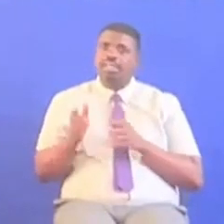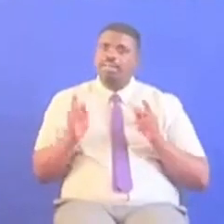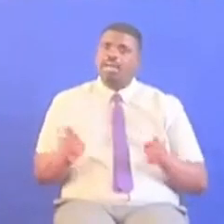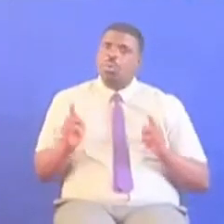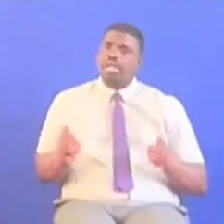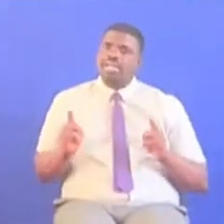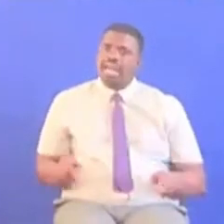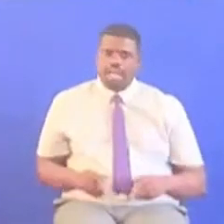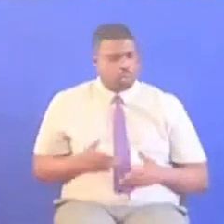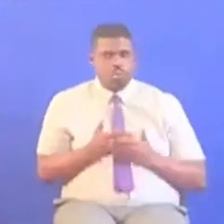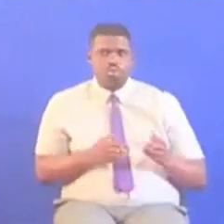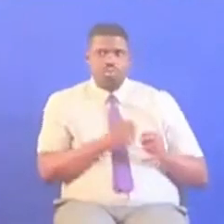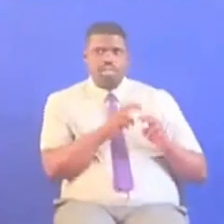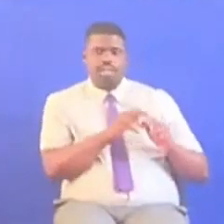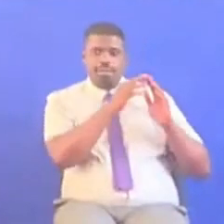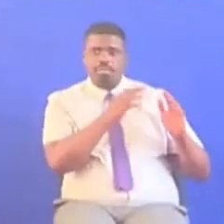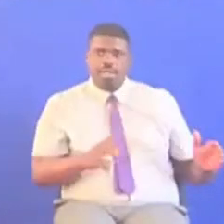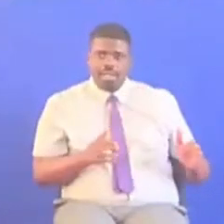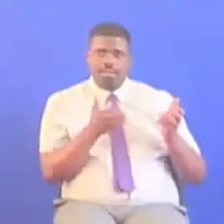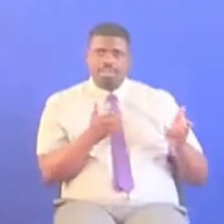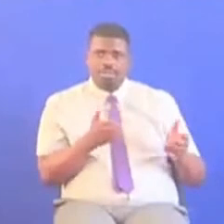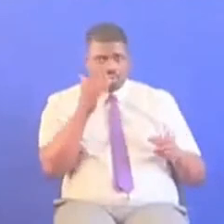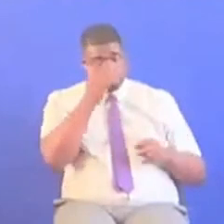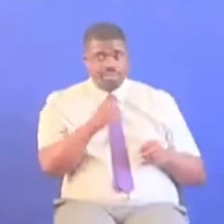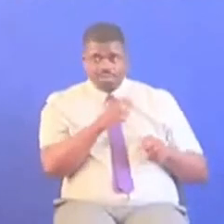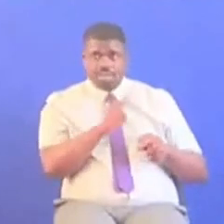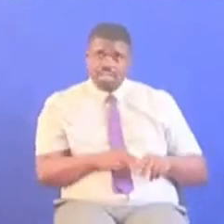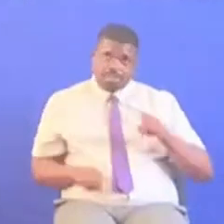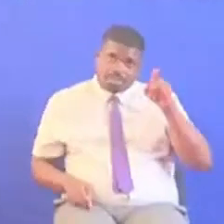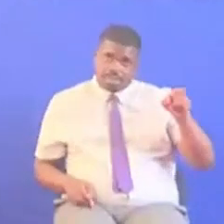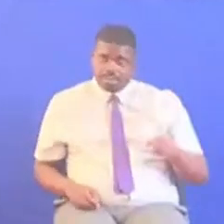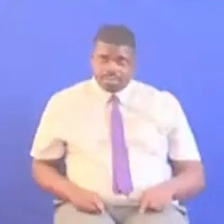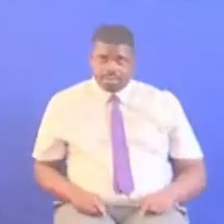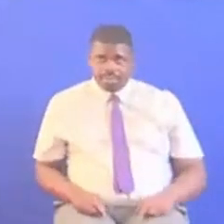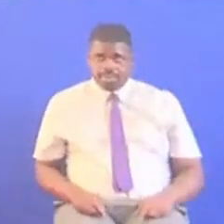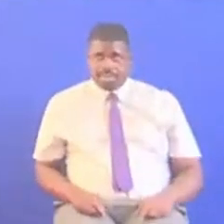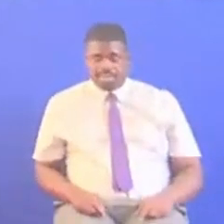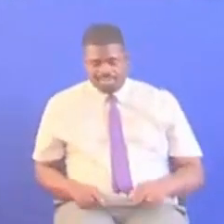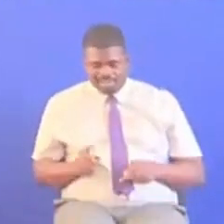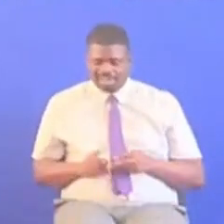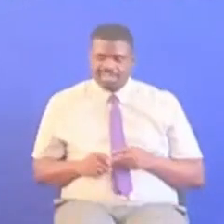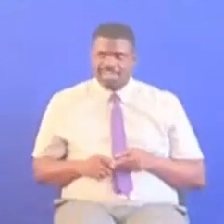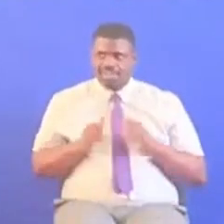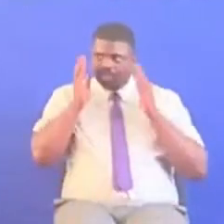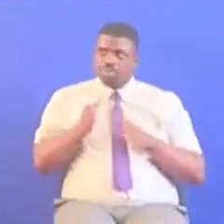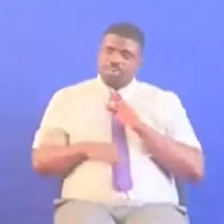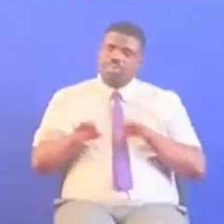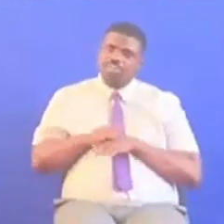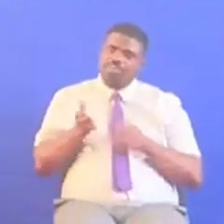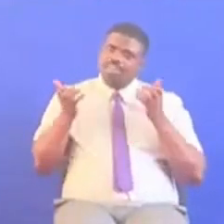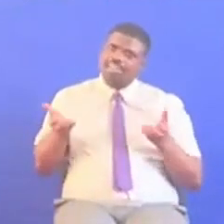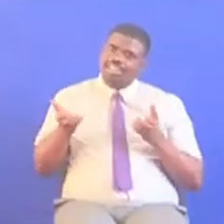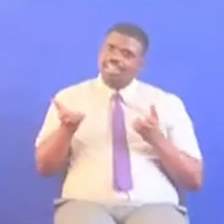Huwezi kuwaweka kwenye banda wa machinga na ukafiri watakawa pale Harafu mweshuma unyekiti Hawa machinga